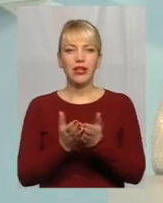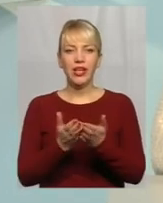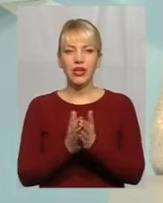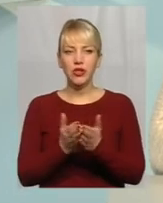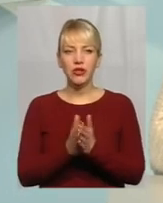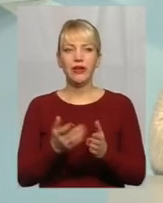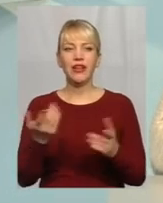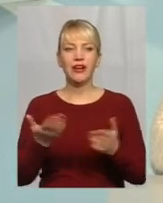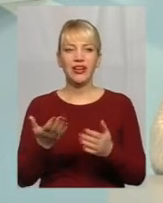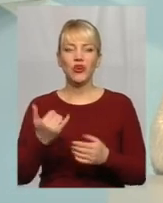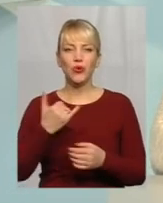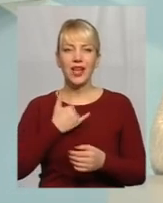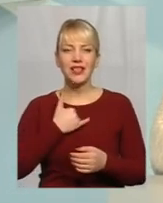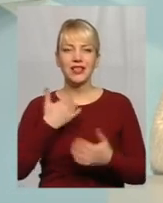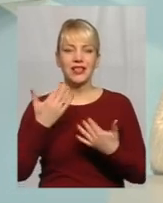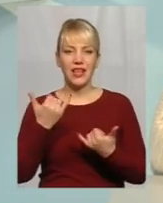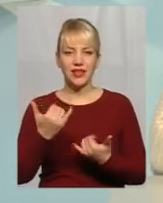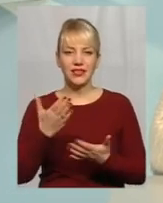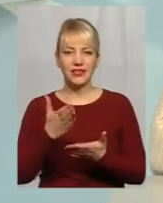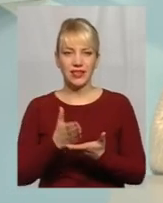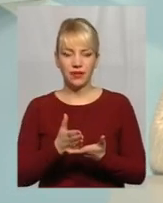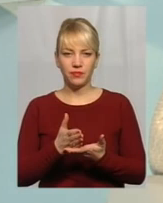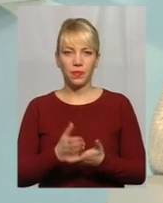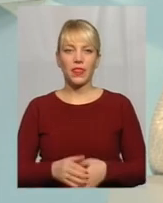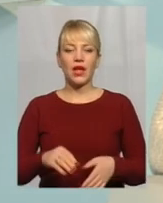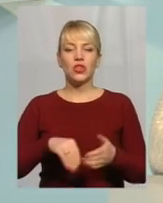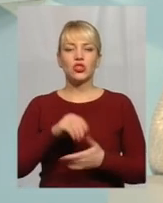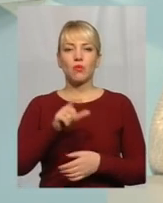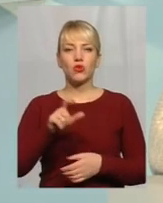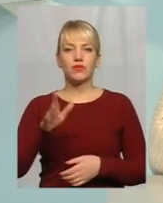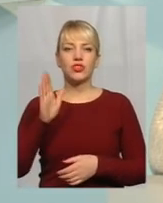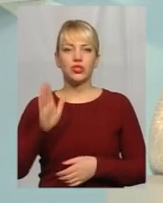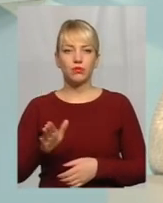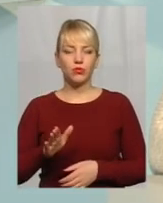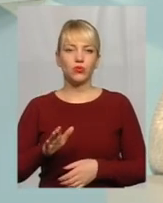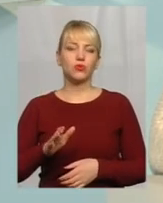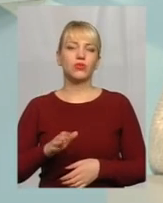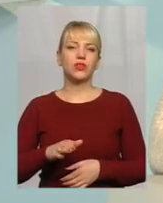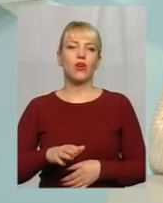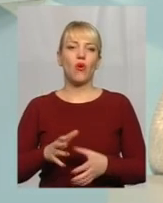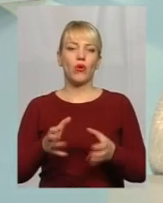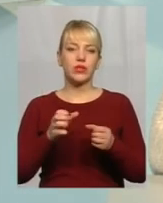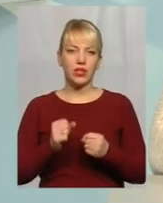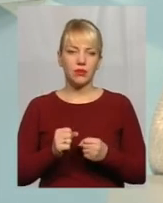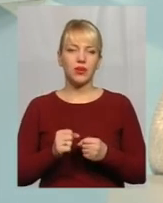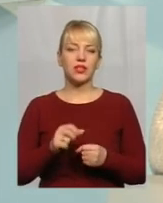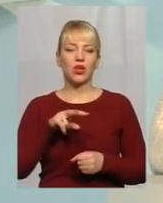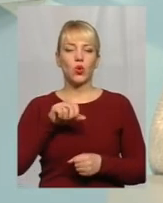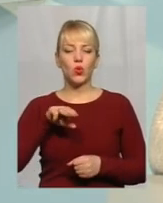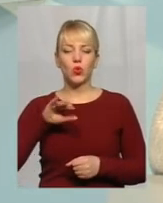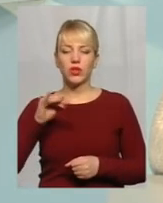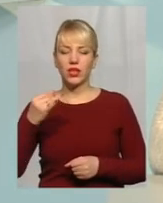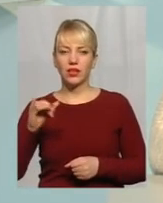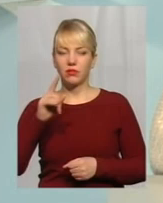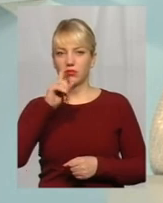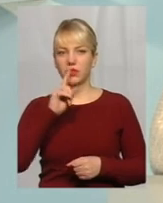скажімо так, які зараз в нас є Споживачі будуть отримувати, вже в лютому місяці споживачі